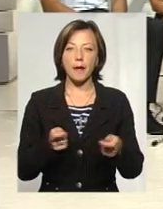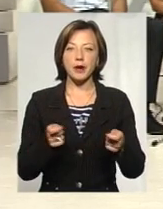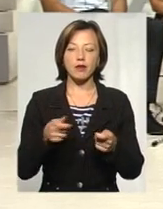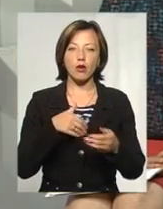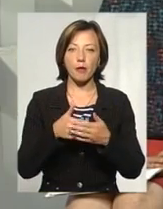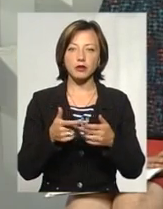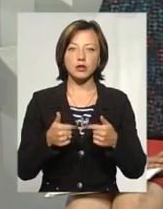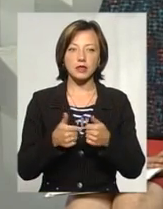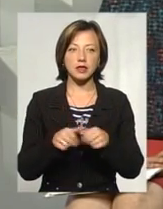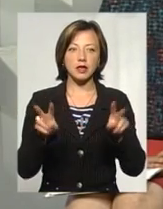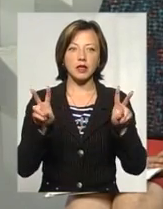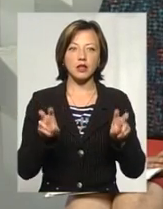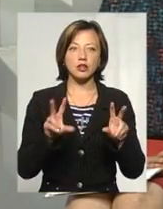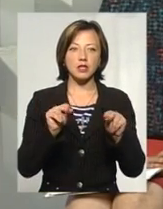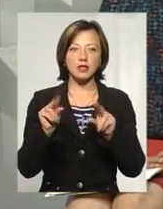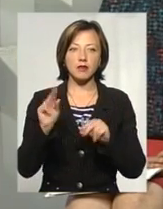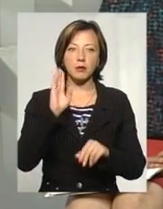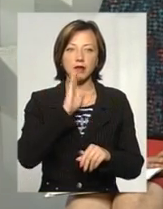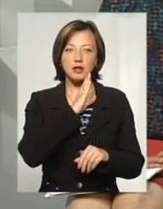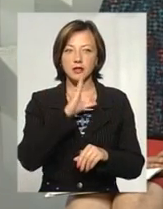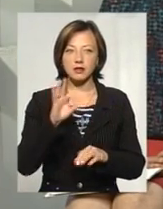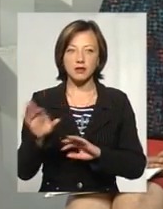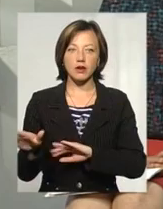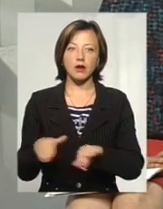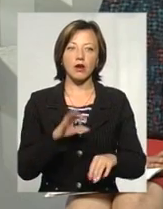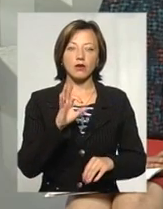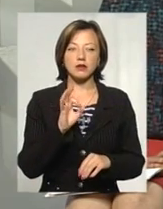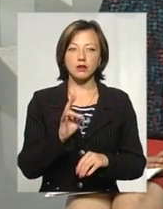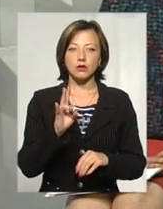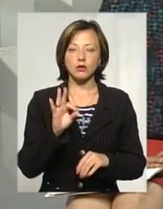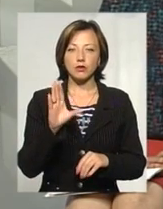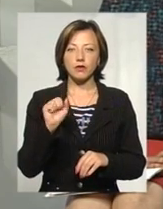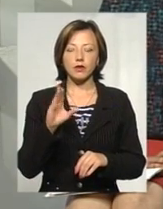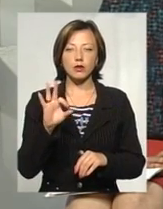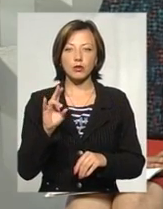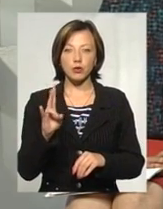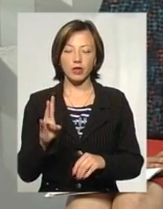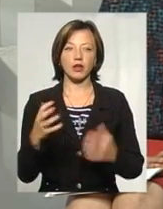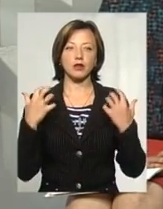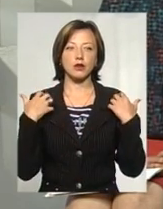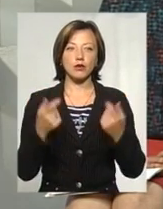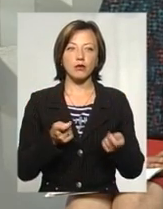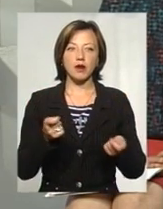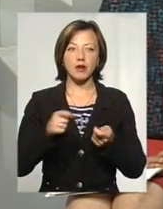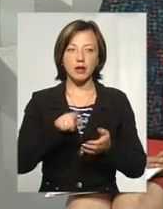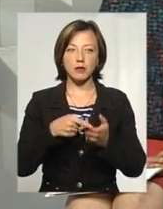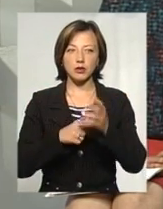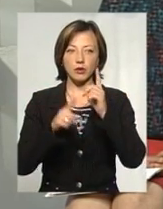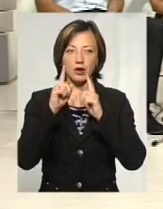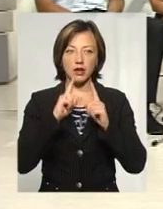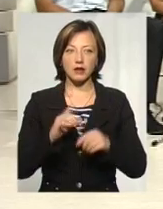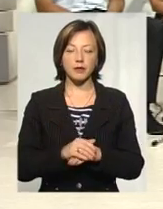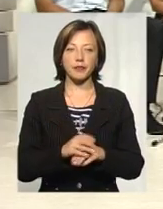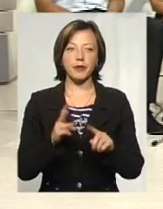організації «Щасливе материнство». Доброго дня. Оксана Наводон, начальник управління економіки Хмельницької міської ради. Доброго